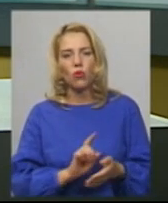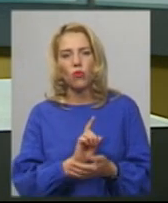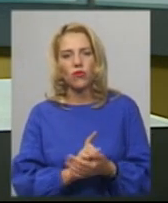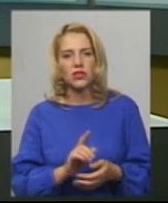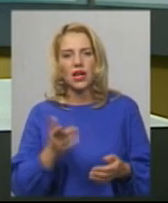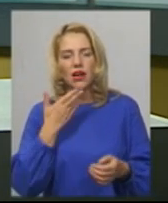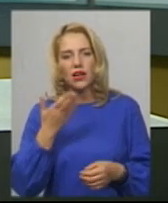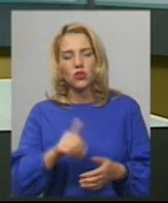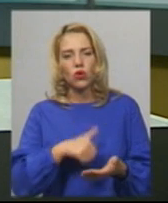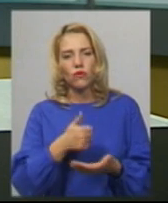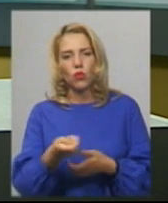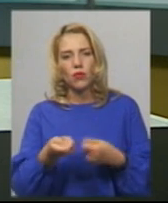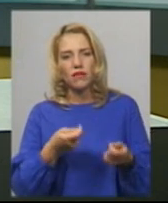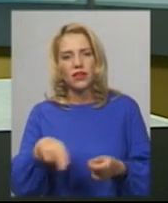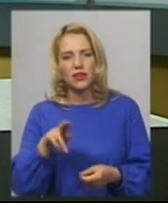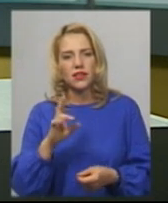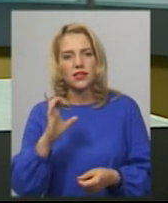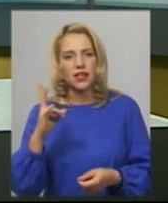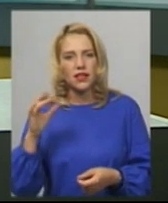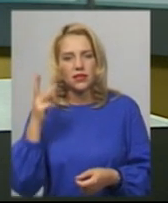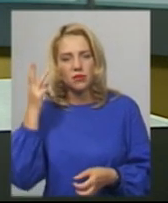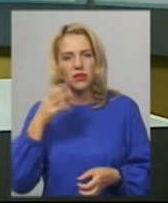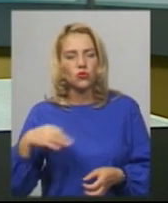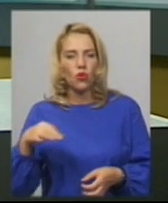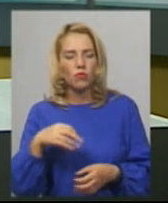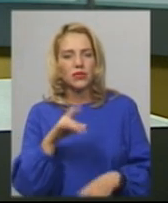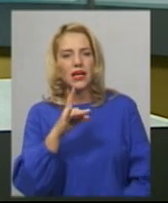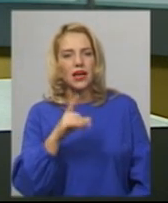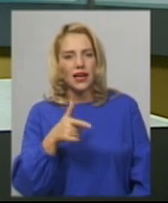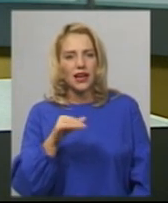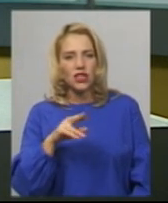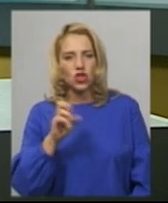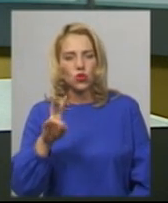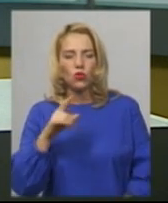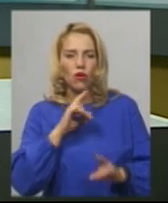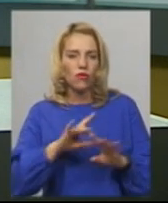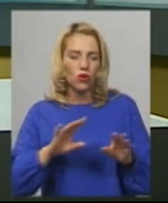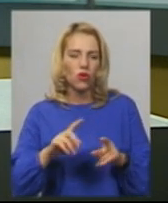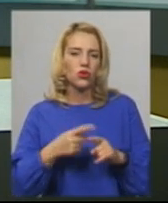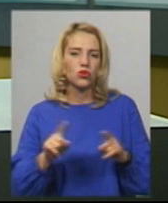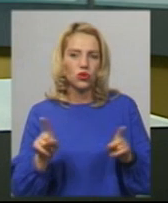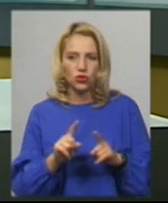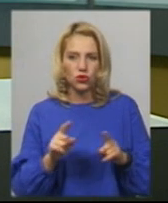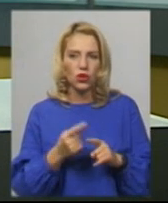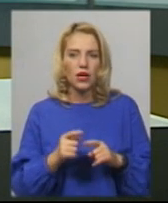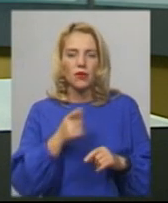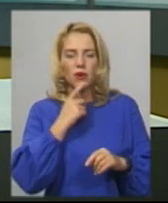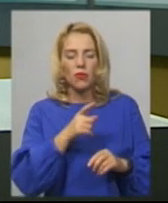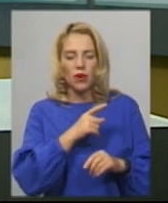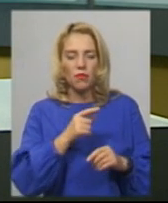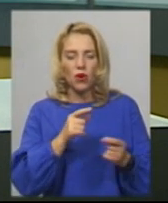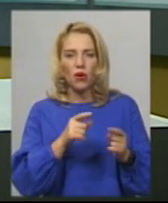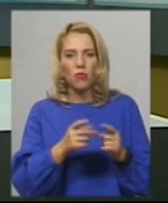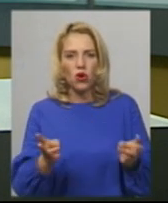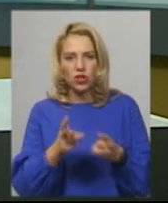головного управління ДСНС у Хмельницькій області Віталій Греченюк. Рятувальники зазначають, протягом пожежно-небезпечного періоду, який, за